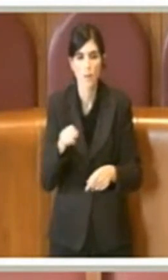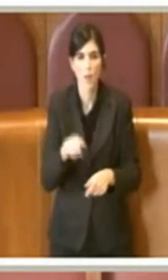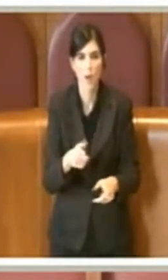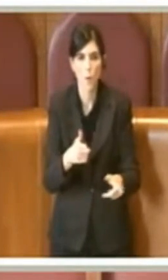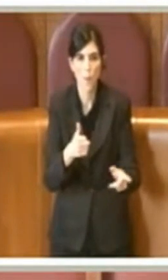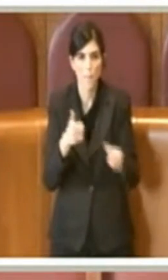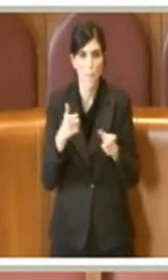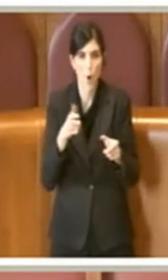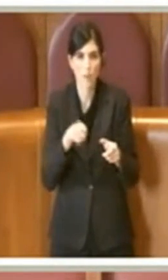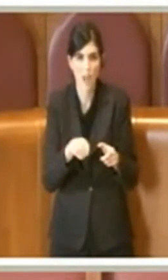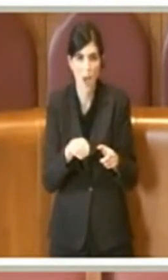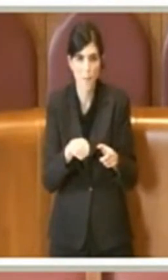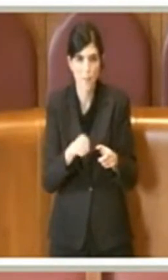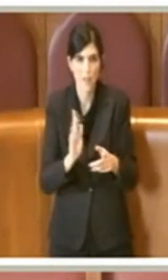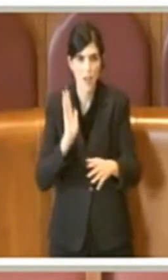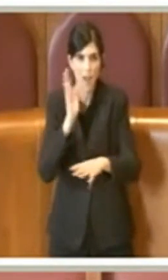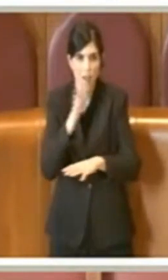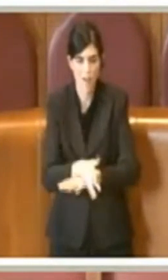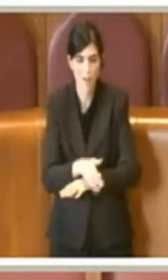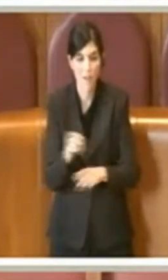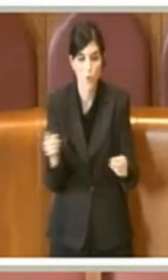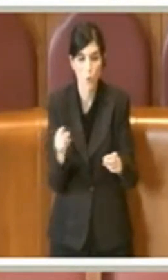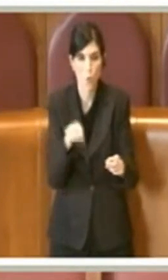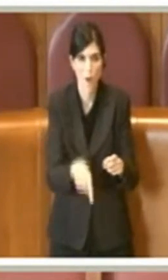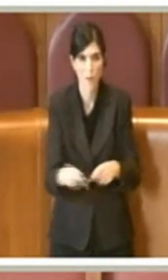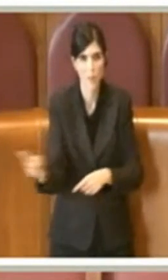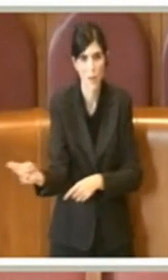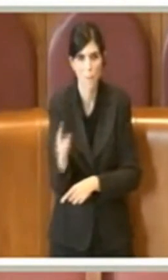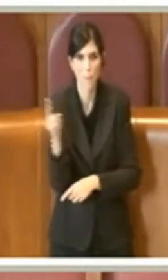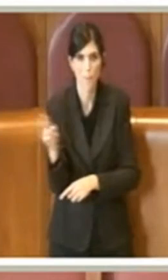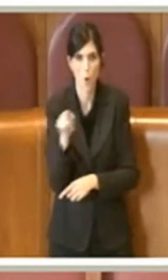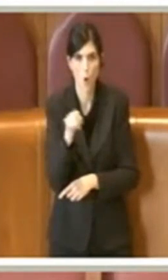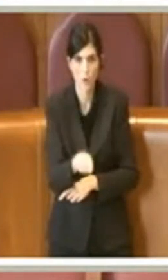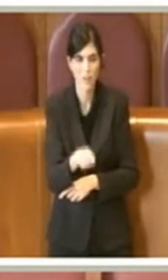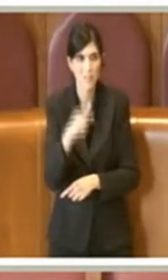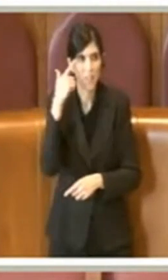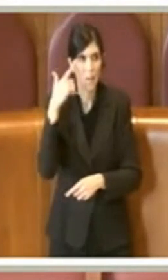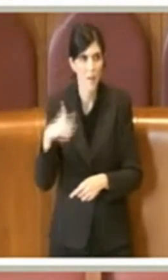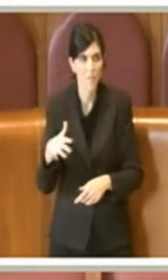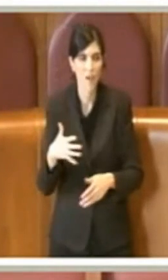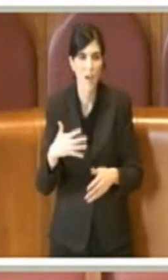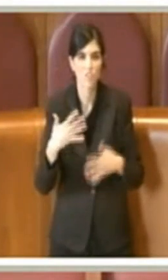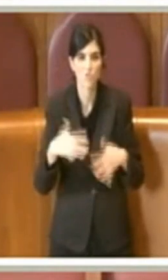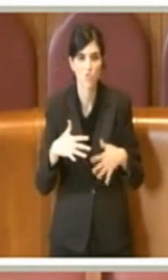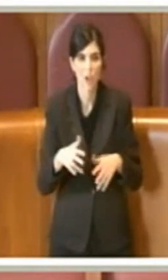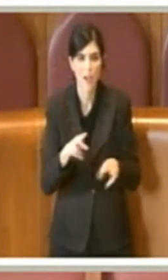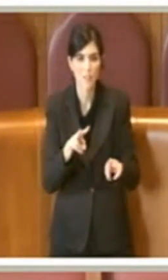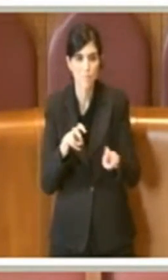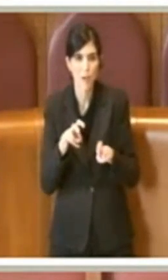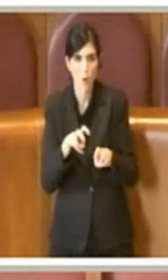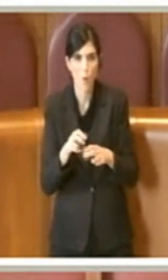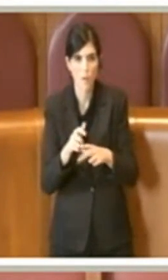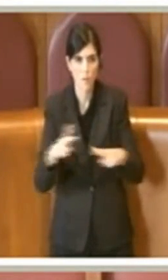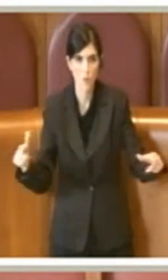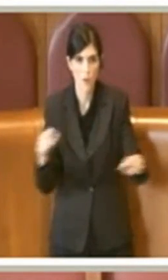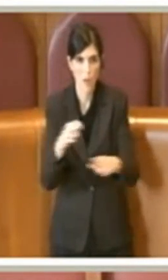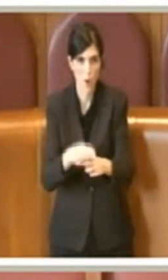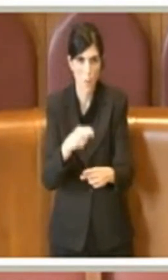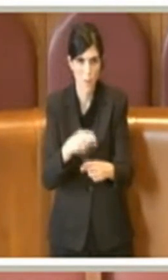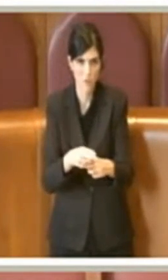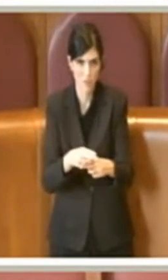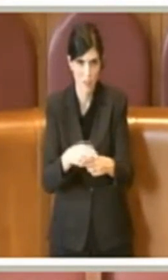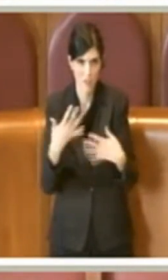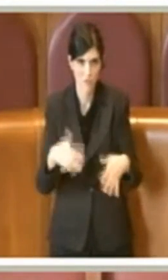morti inutilmente perché già era previsto e pianificata la speculazione edilizia della città. Ecco, in quel momento si